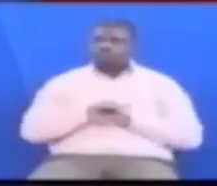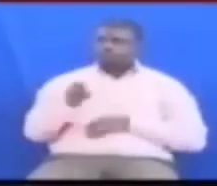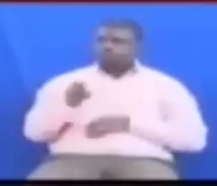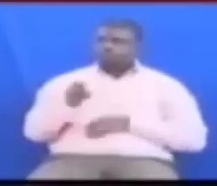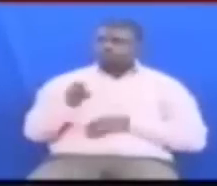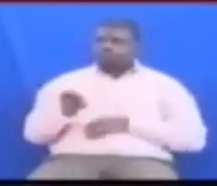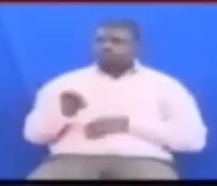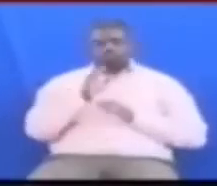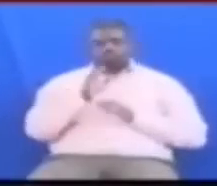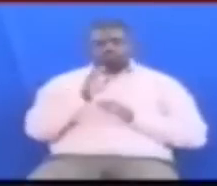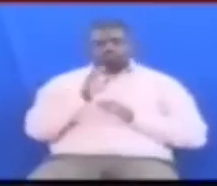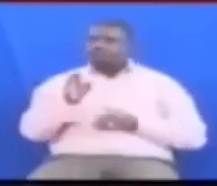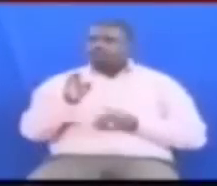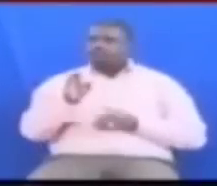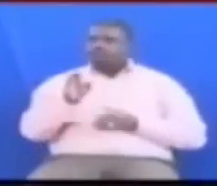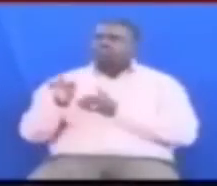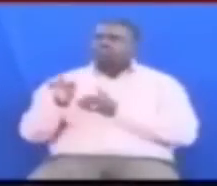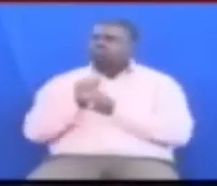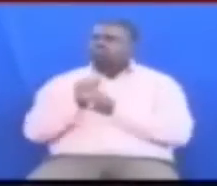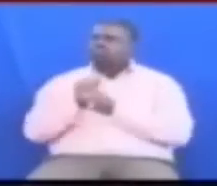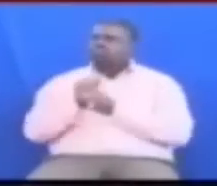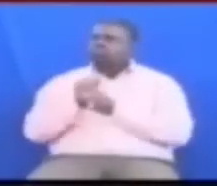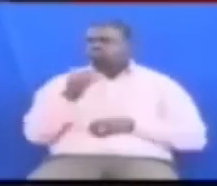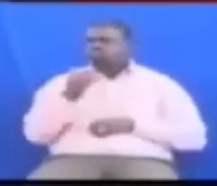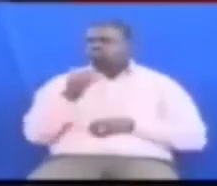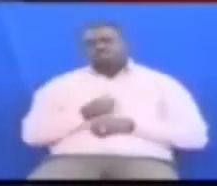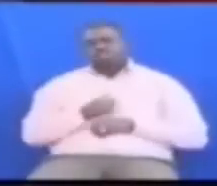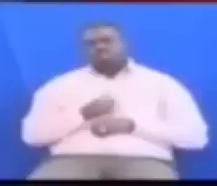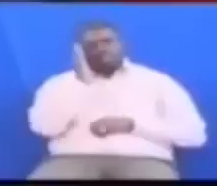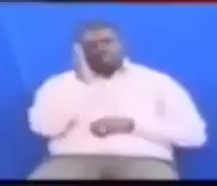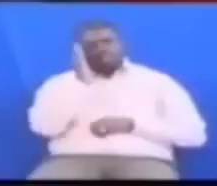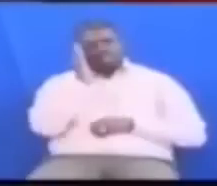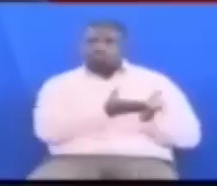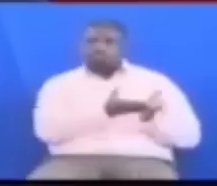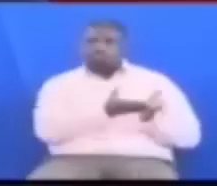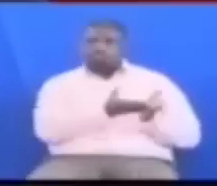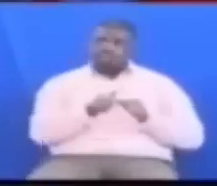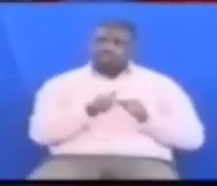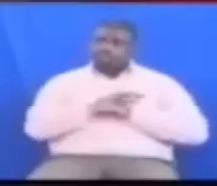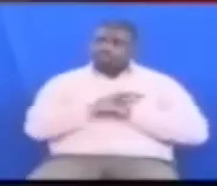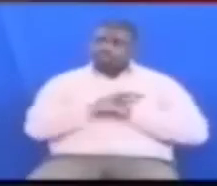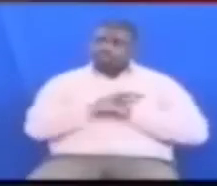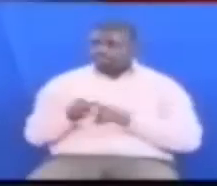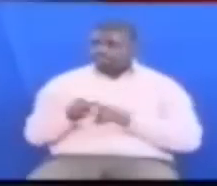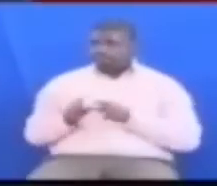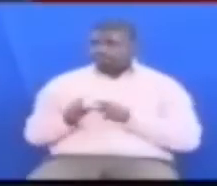nafukuza wenye viti tisa Ni mambu ya ajabu sana Tunaomba sana Serekali kwa kweli kama tunayitaji tuwe na amali na utulivu